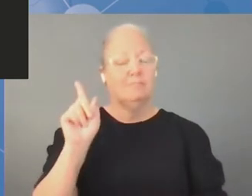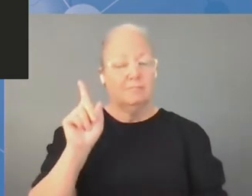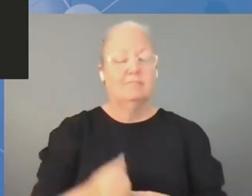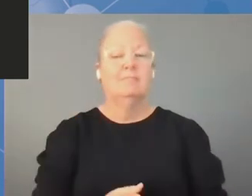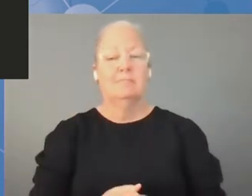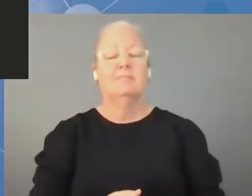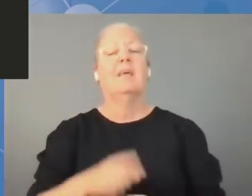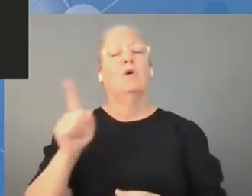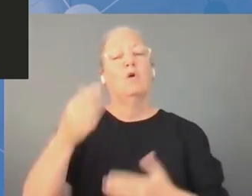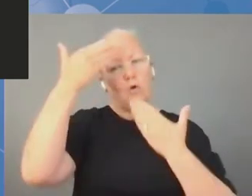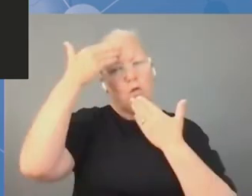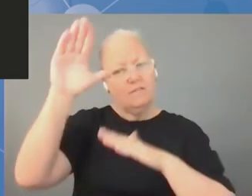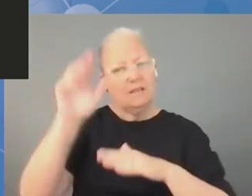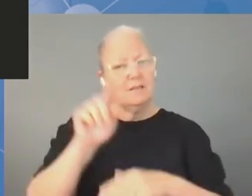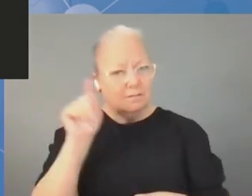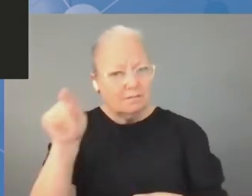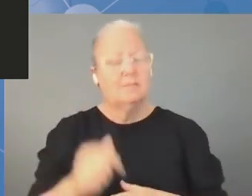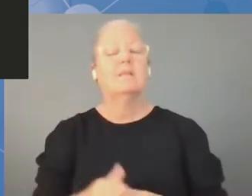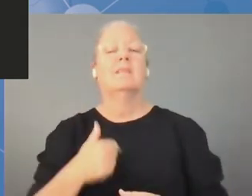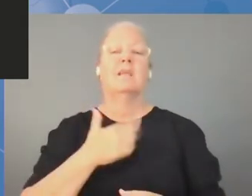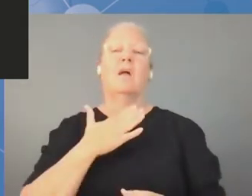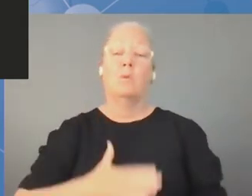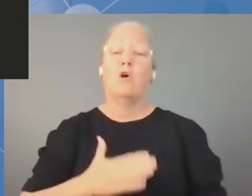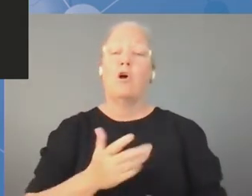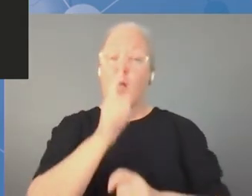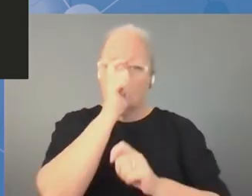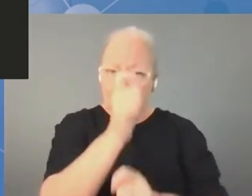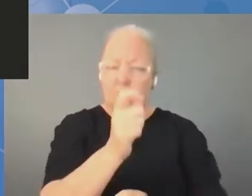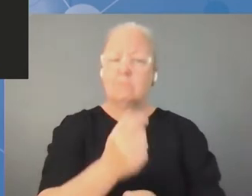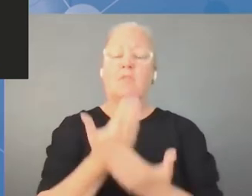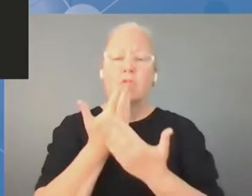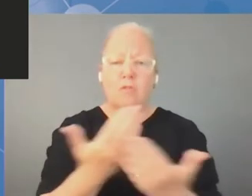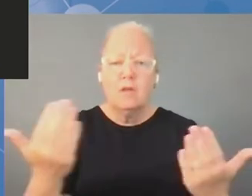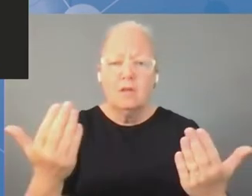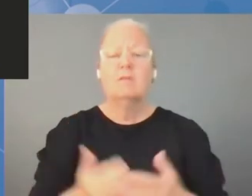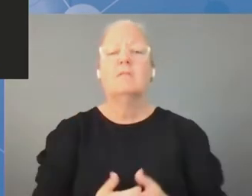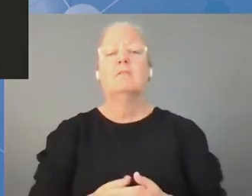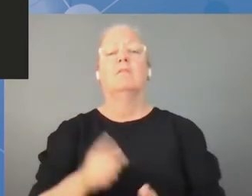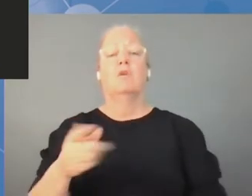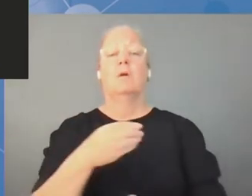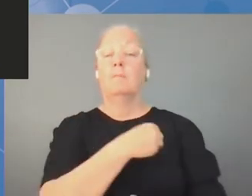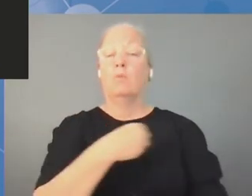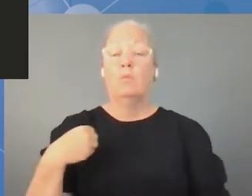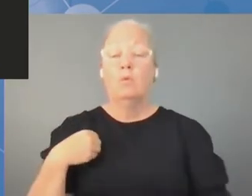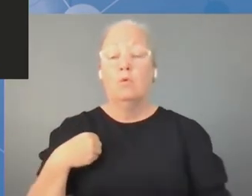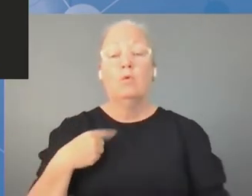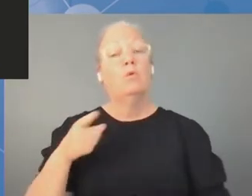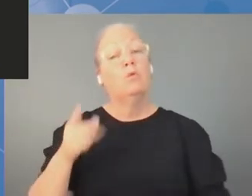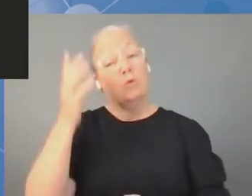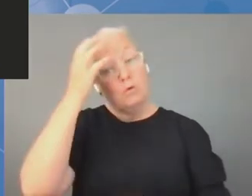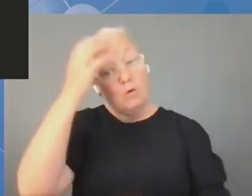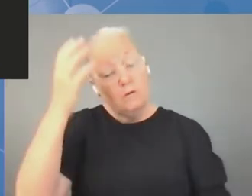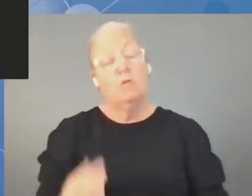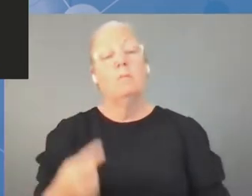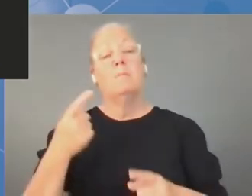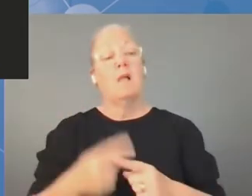Szwajcarii po kilku dniach spędzonych w Katowicach, a zatem chciałbym wykorzystać tę okazję, aby podziękować rządowi polskiemu oraz